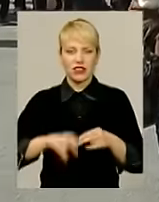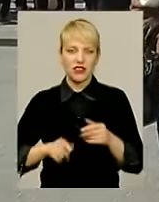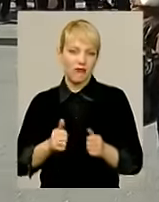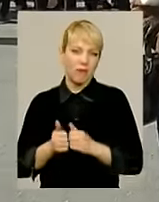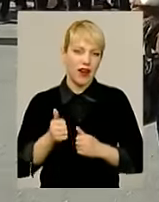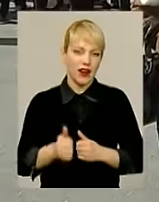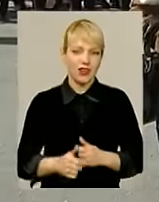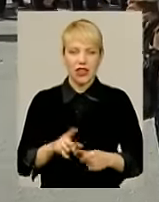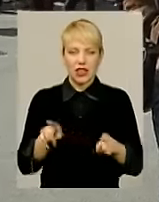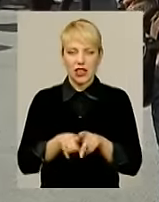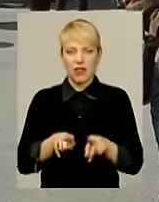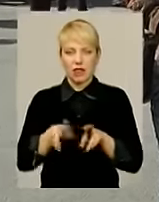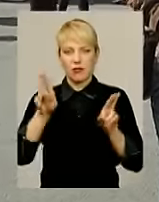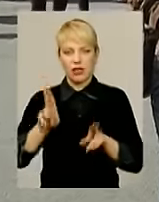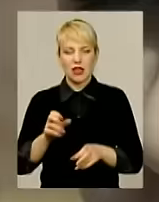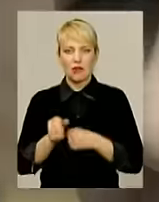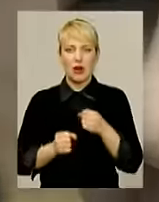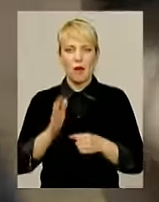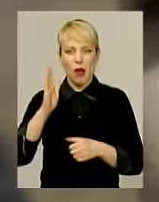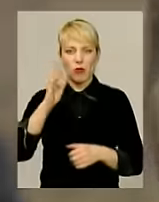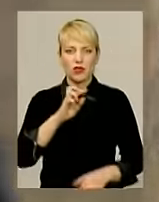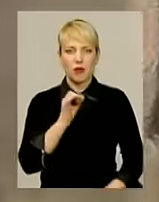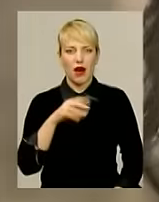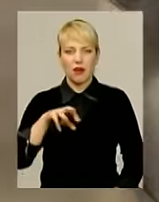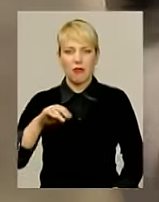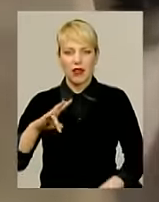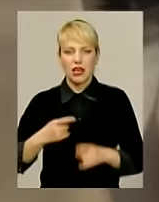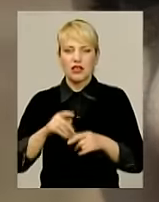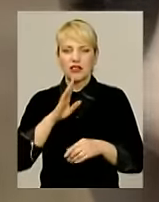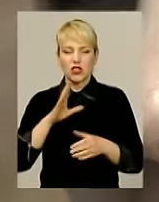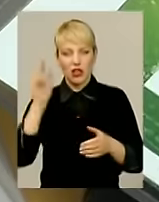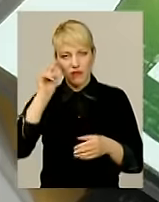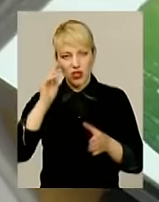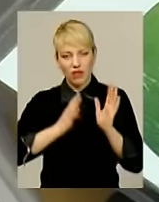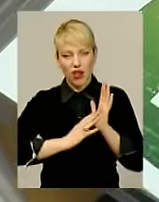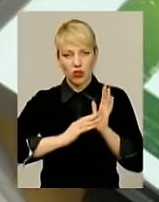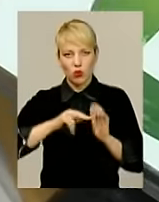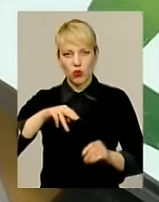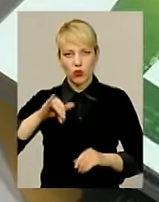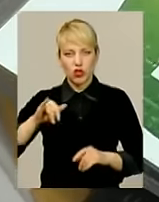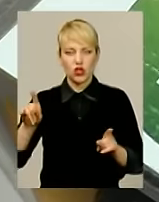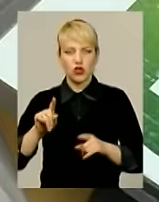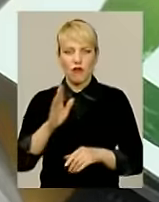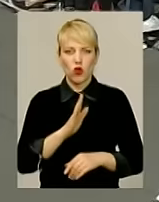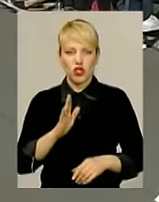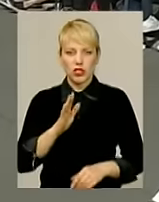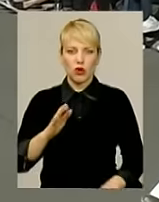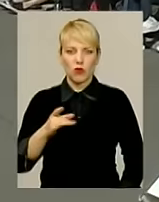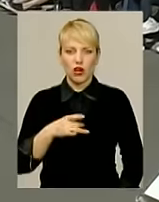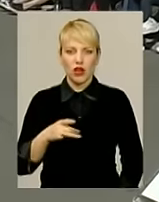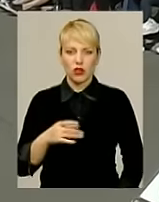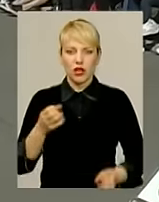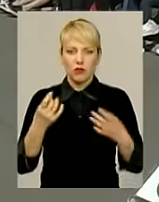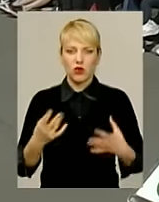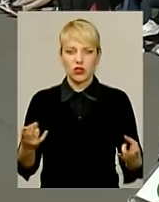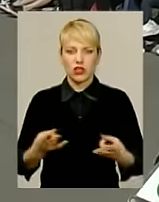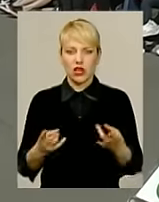За схожим принципом бігла й мабутній бармен Аліна. Дівчина навчається в 9-му училищі, що у видаві Волочиського району. Просто